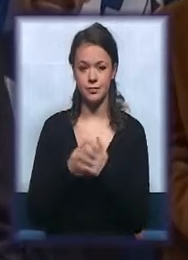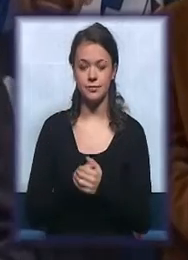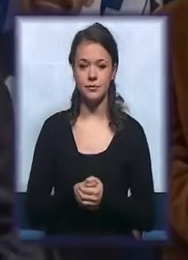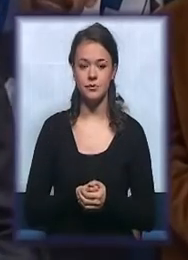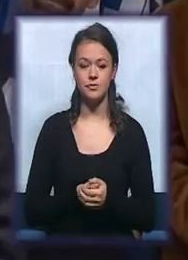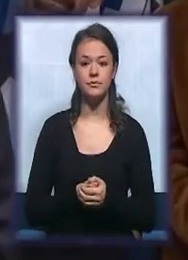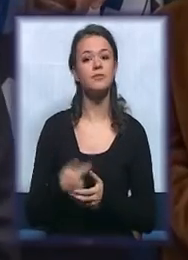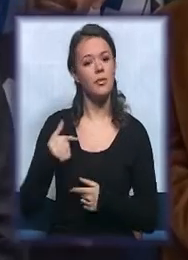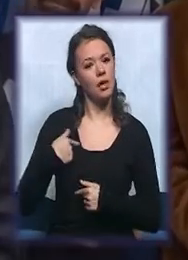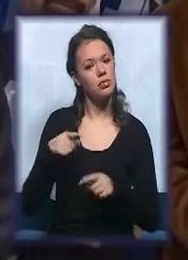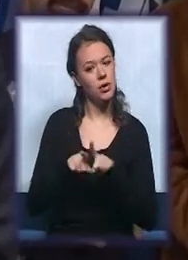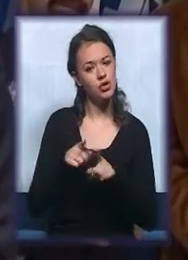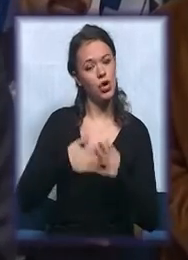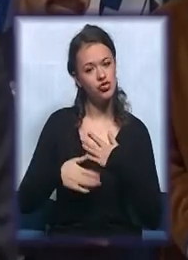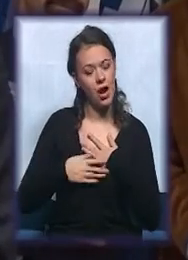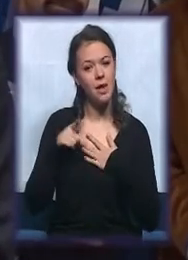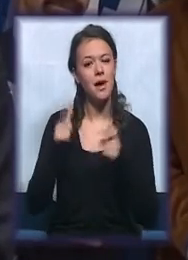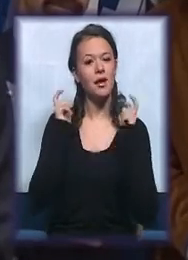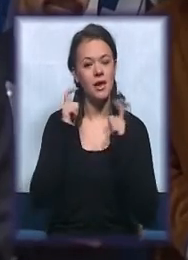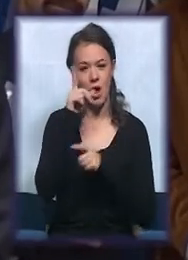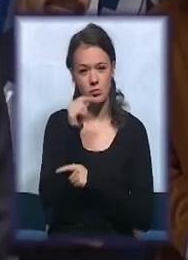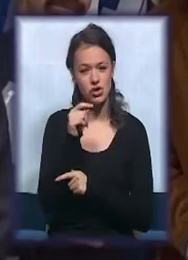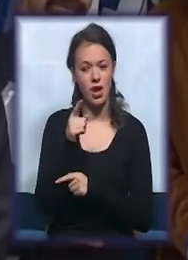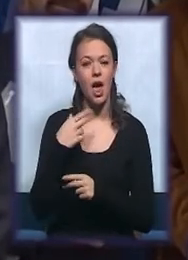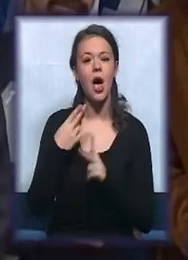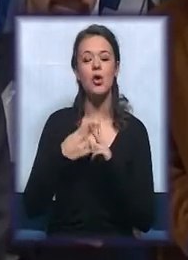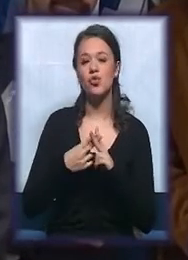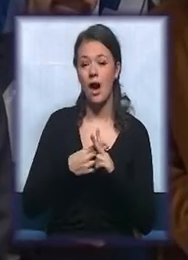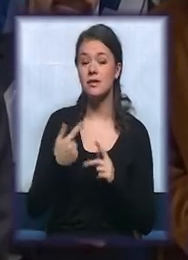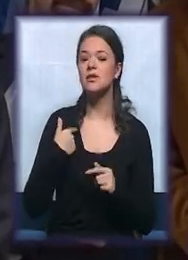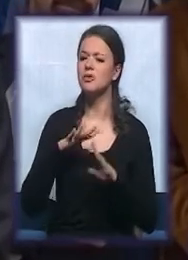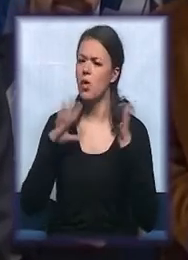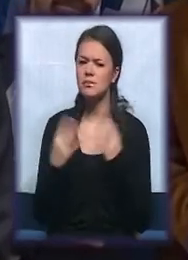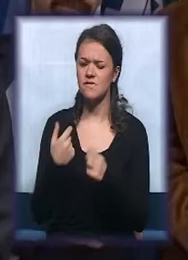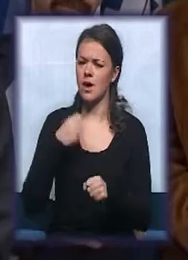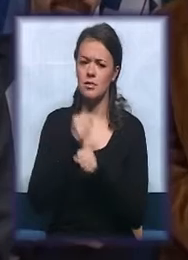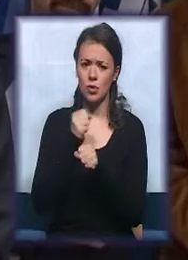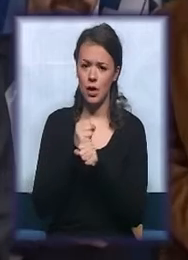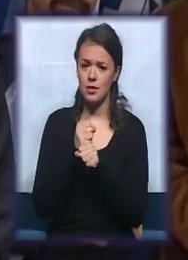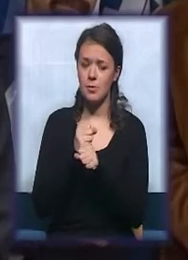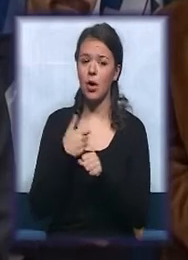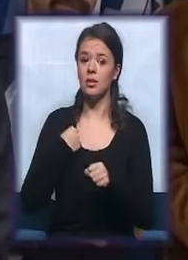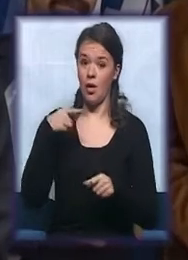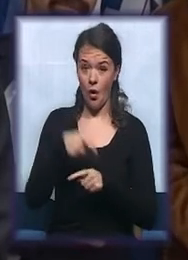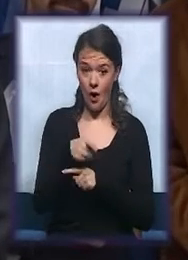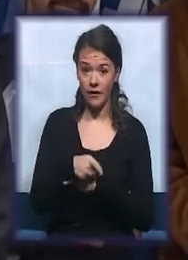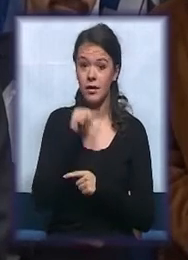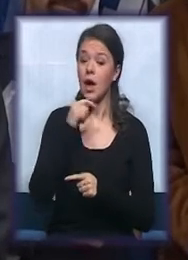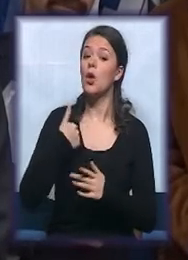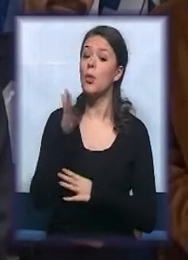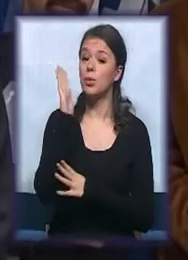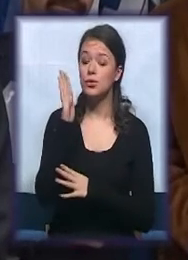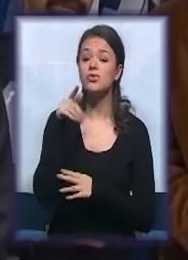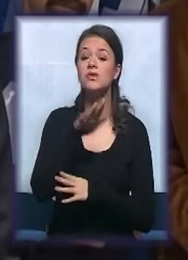Ja im takođe u ime gradske opštine Čukarica obećavam da ćemo zaista sve učiniti da ovde i nadalje